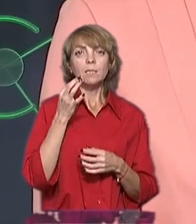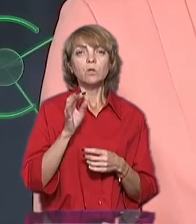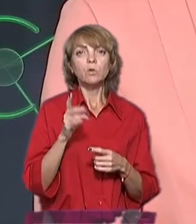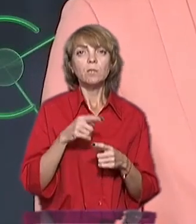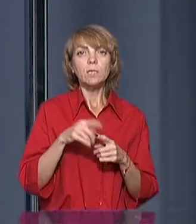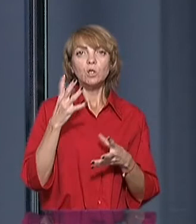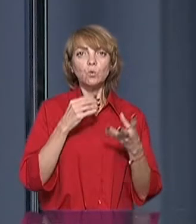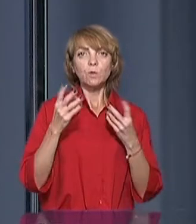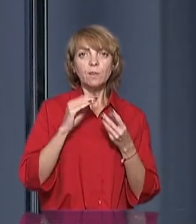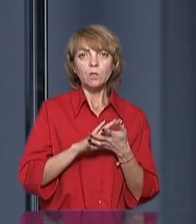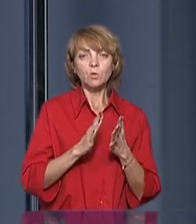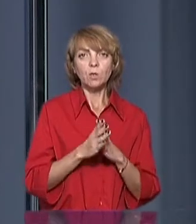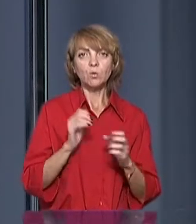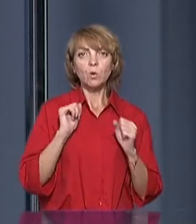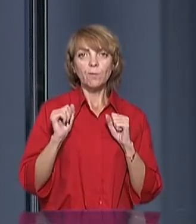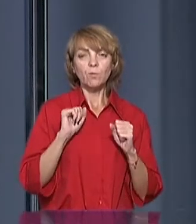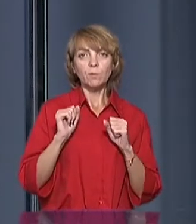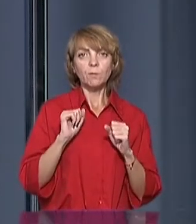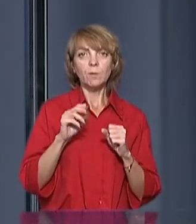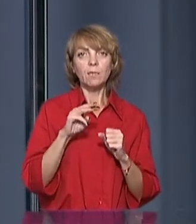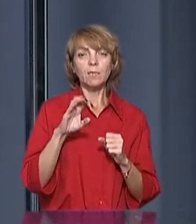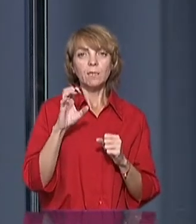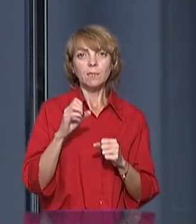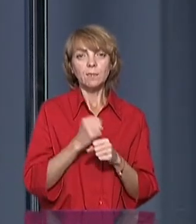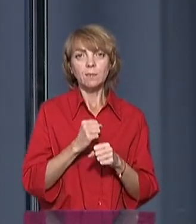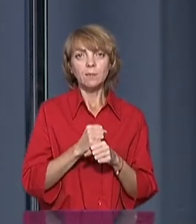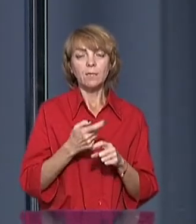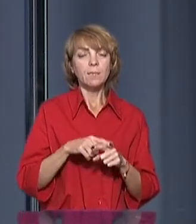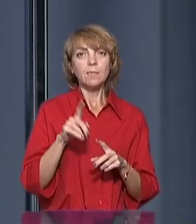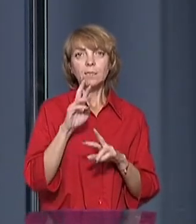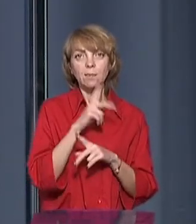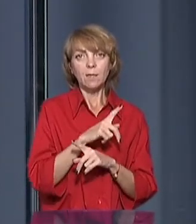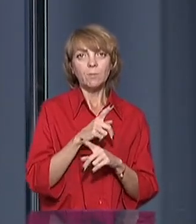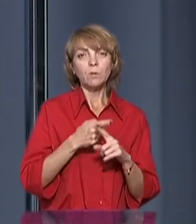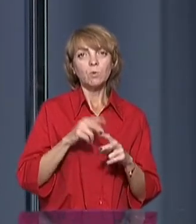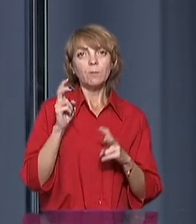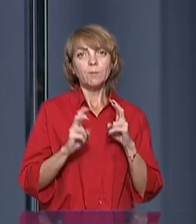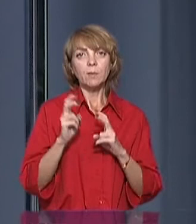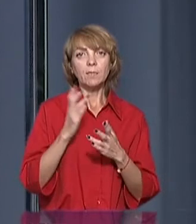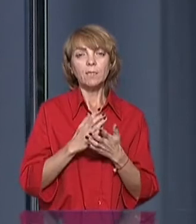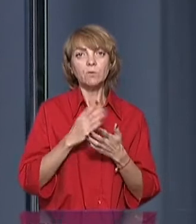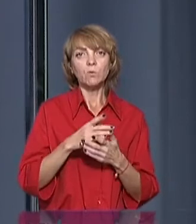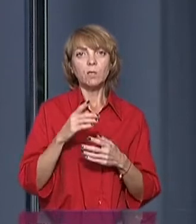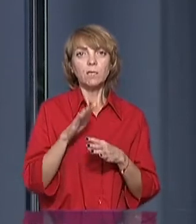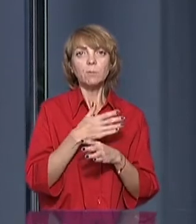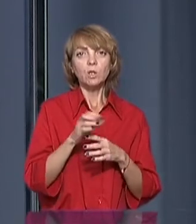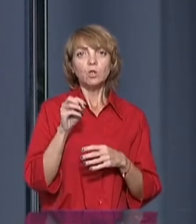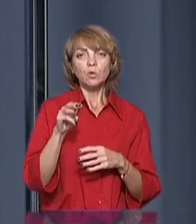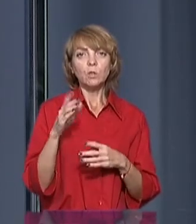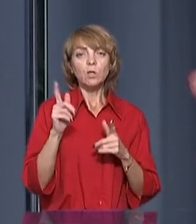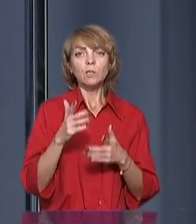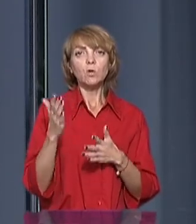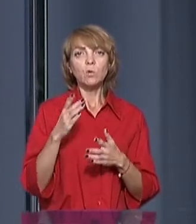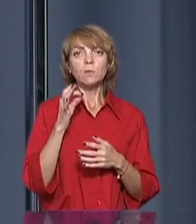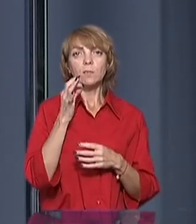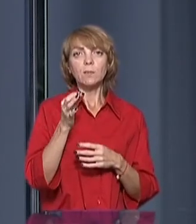іскусственна ситуація, руководством ХТС це не так, тому, що на підприємі действує розпределительний счет, согласно якого,